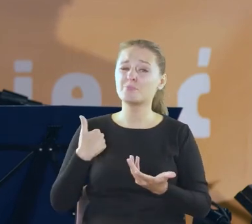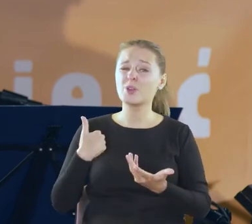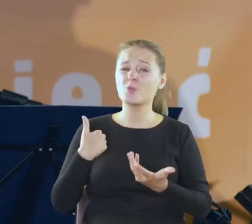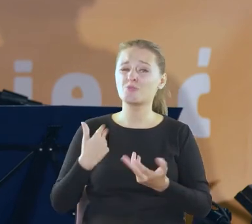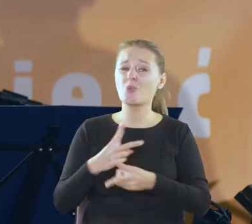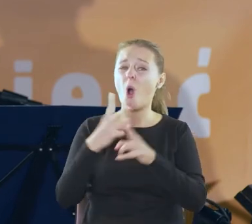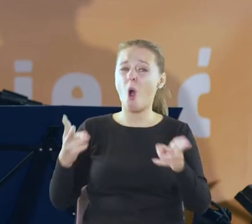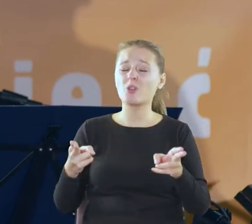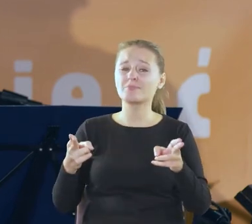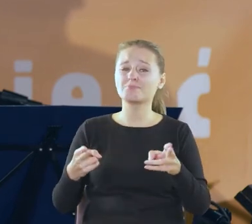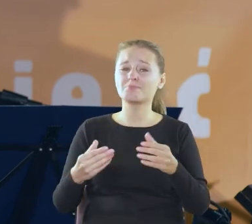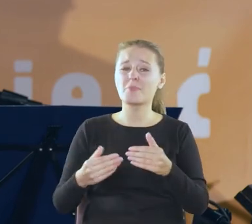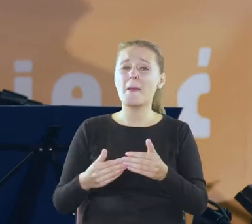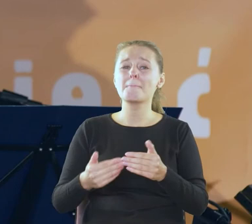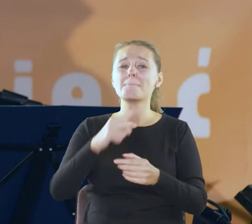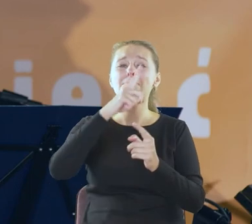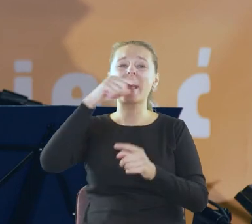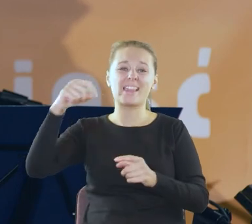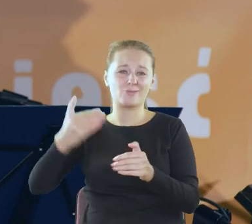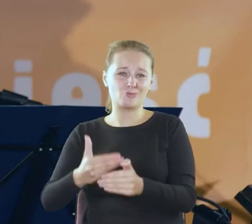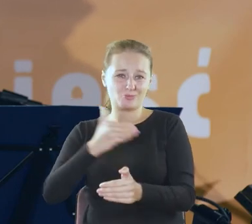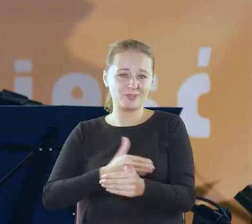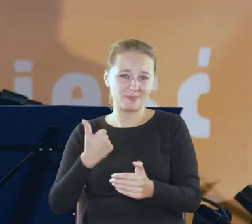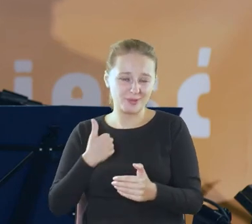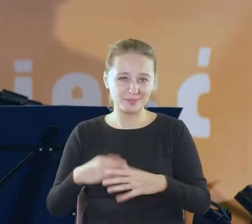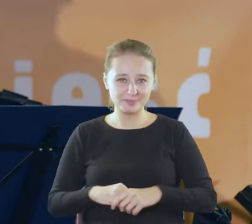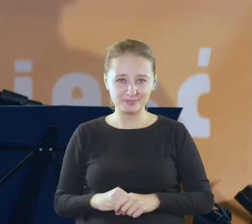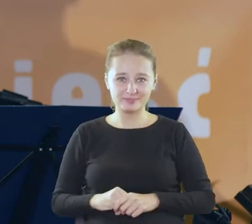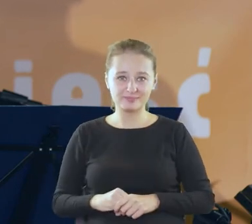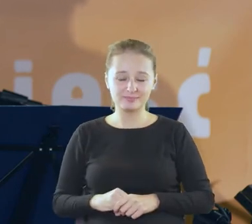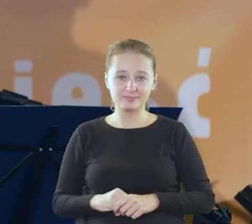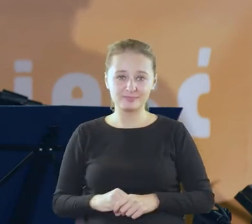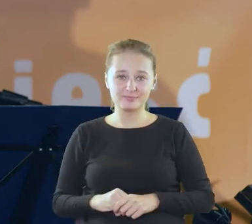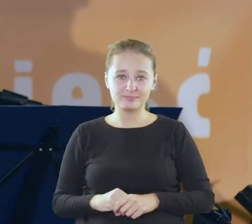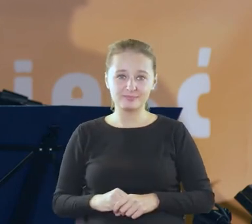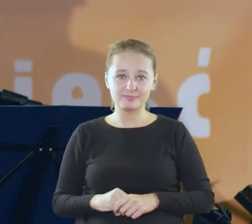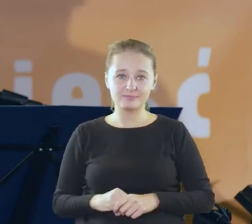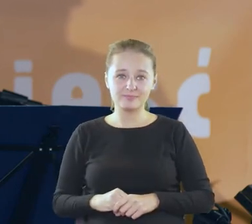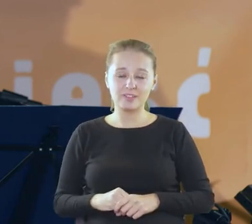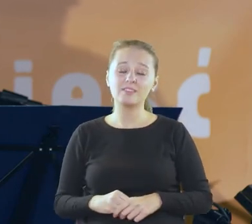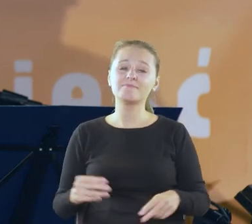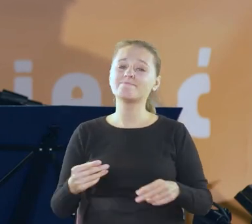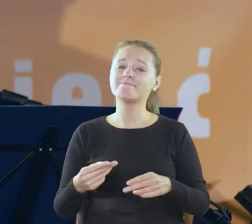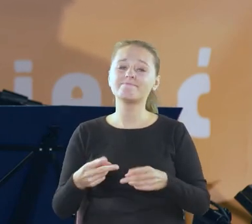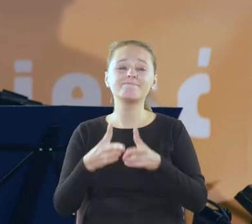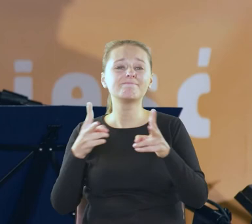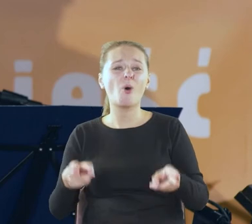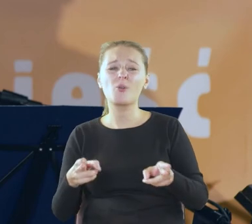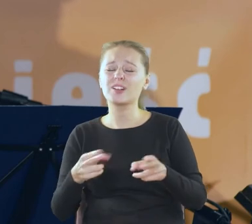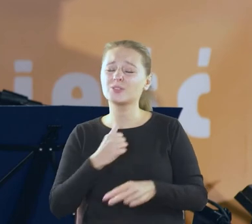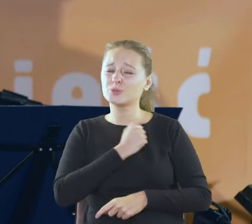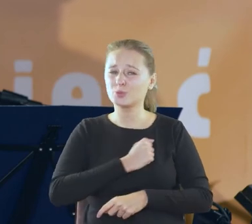albo masz słuszność czasy są nad wyraz smutne albo